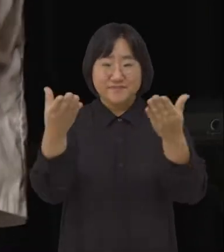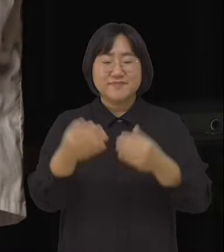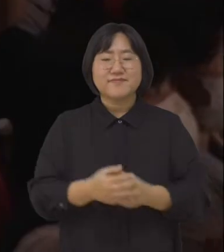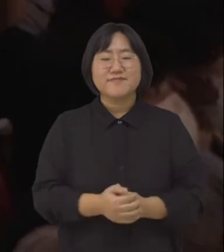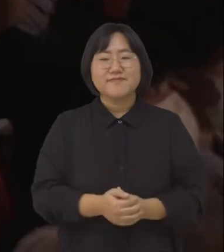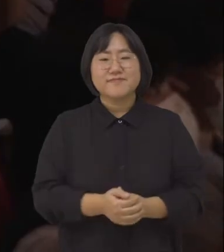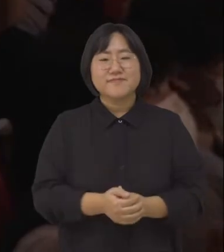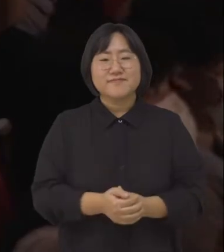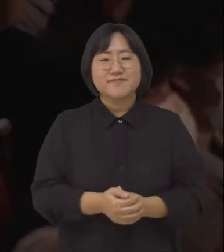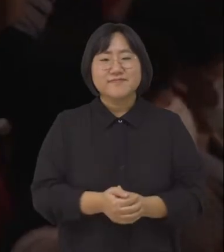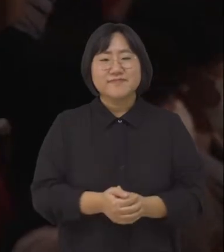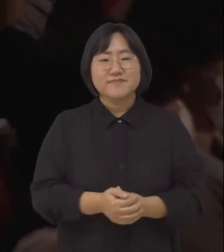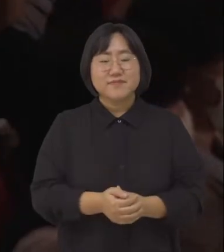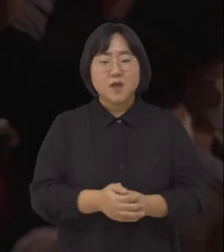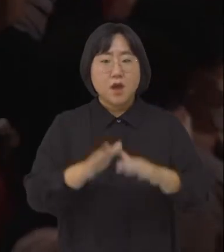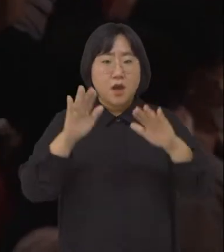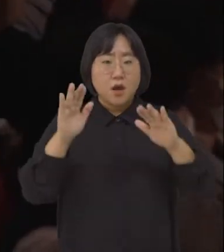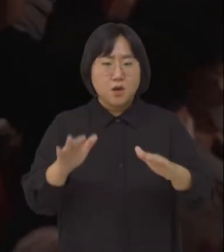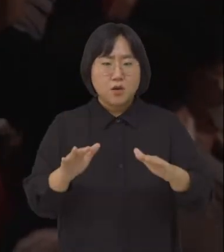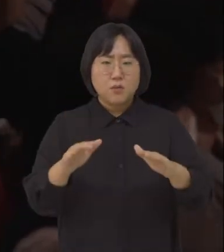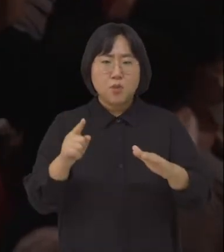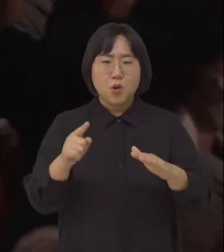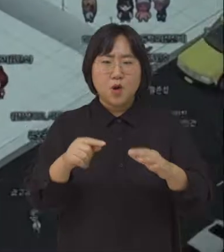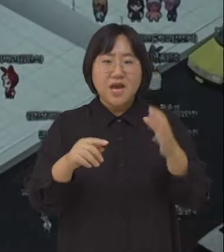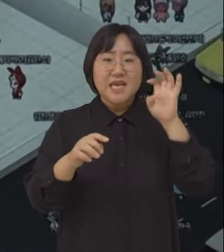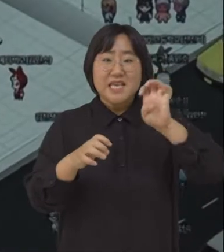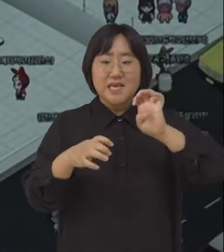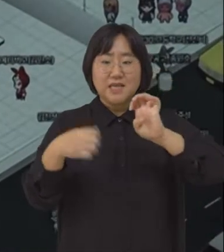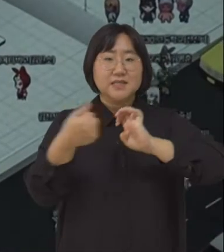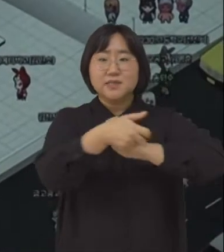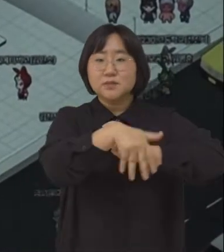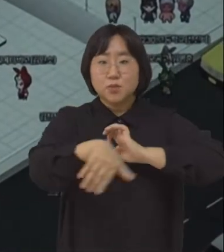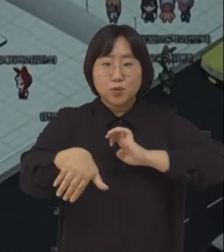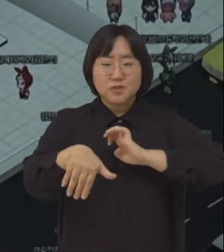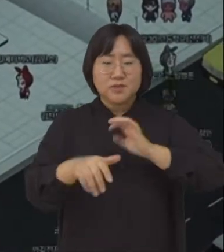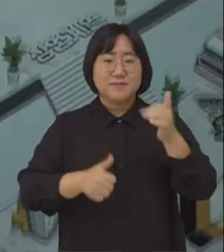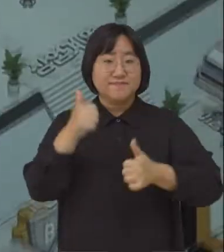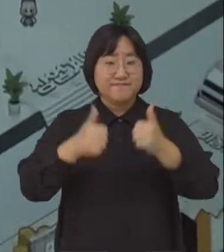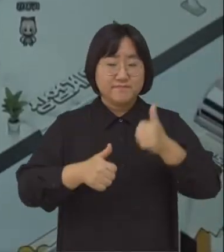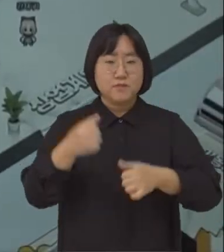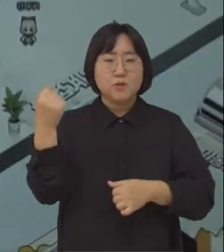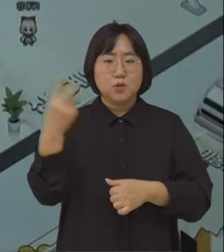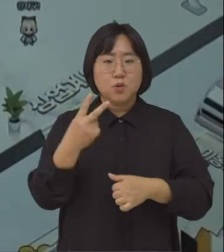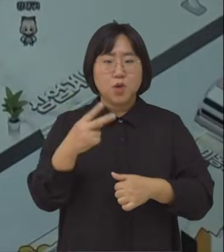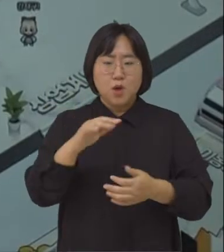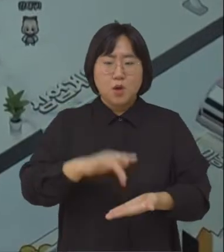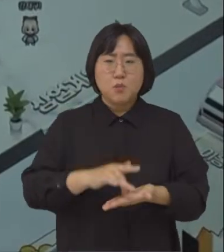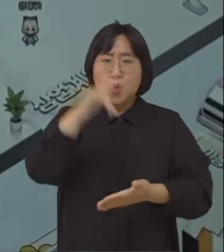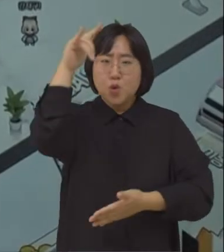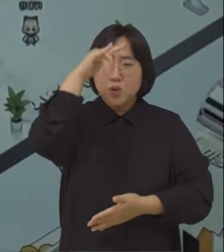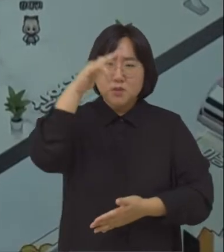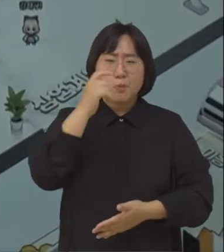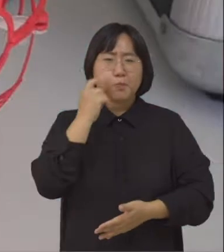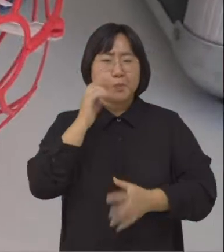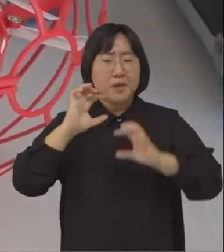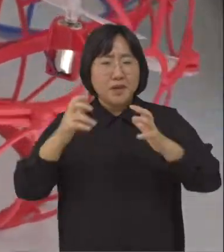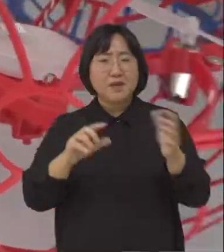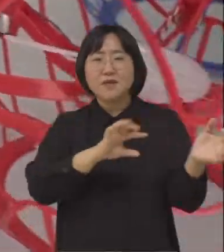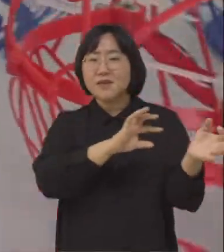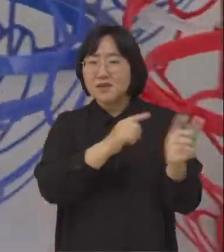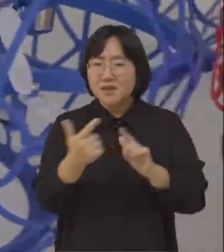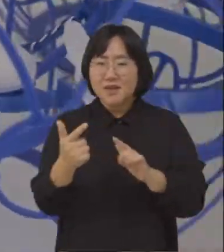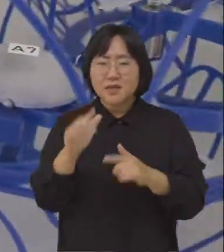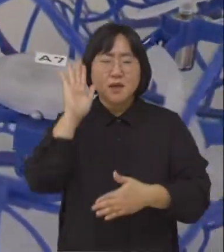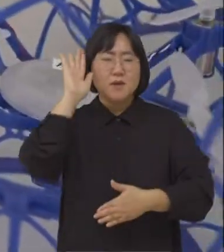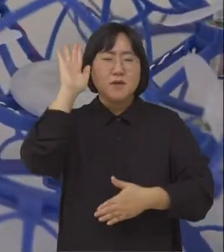특히 프로게이머와 함께하는 e스포츠 경진대회, 로봇과 드론, 메타버스 등 미래